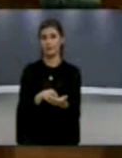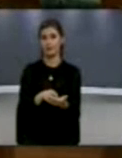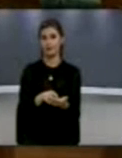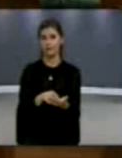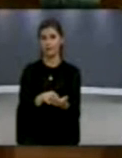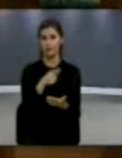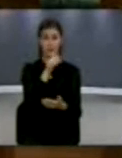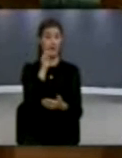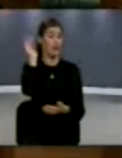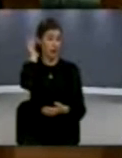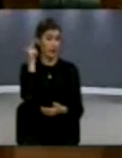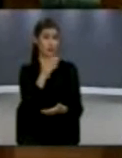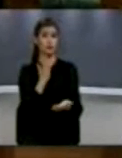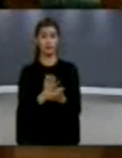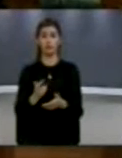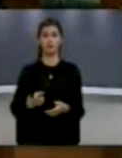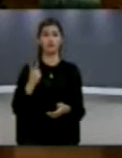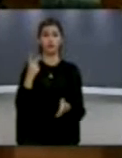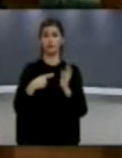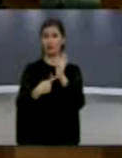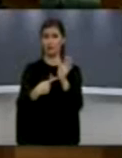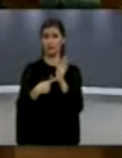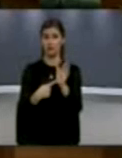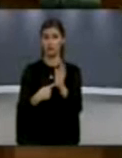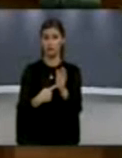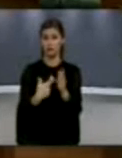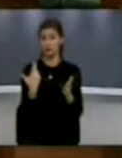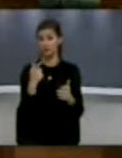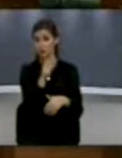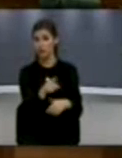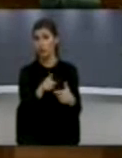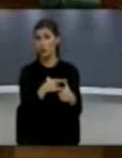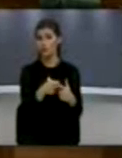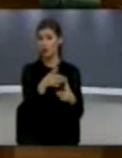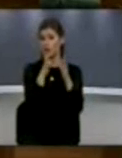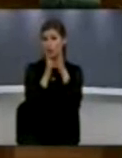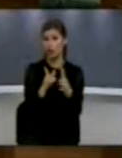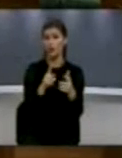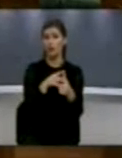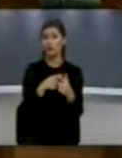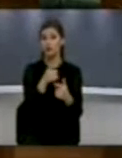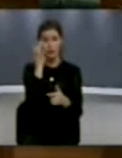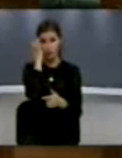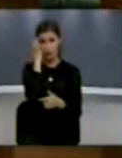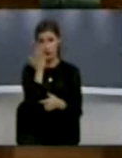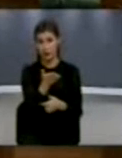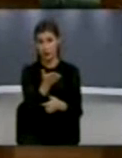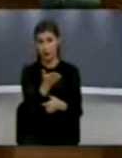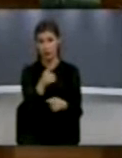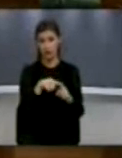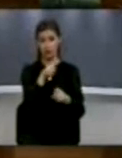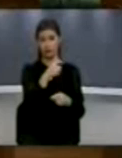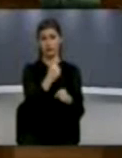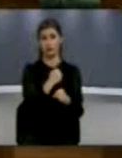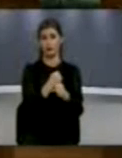jashtëm. Duhet t'je shtetë na ev, ose njësoj të jetë dasha keqës, që të mba shprez se kërë ministri i jashtëm në imbron ku